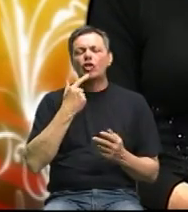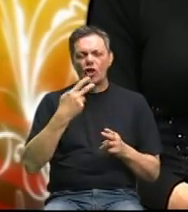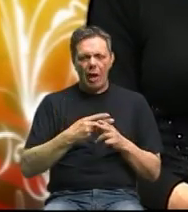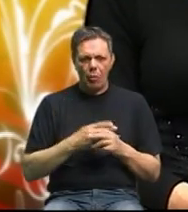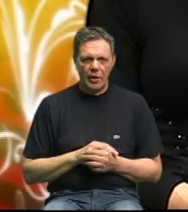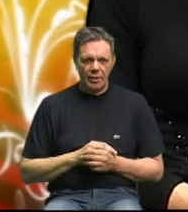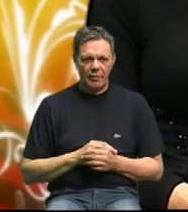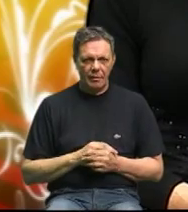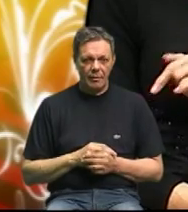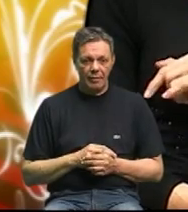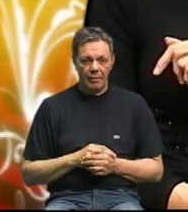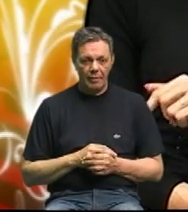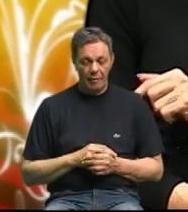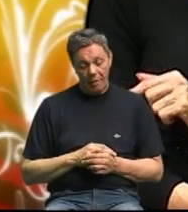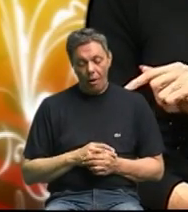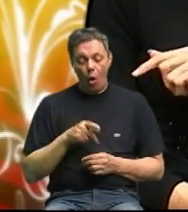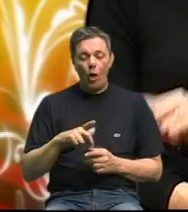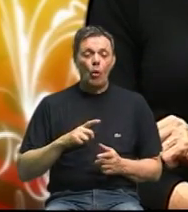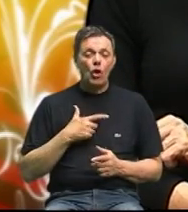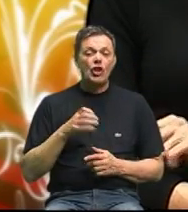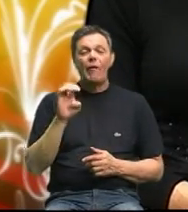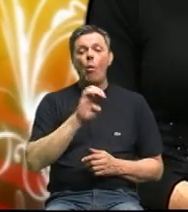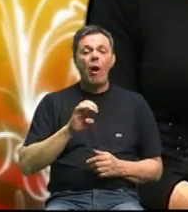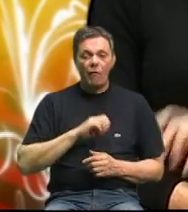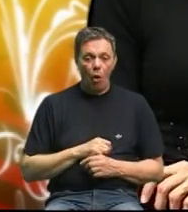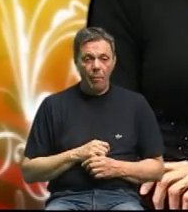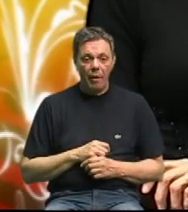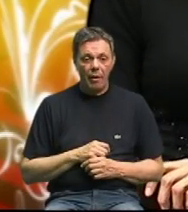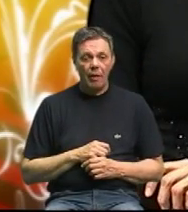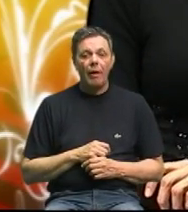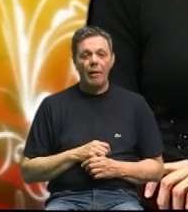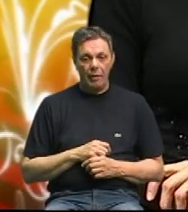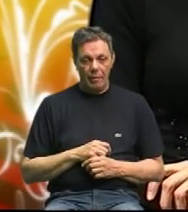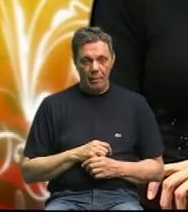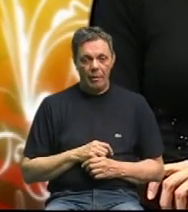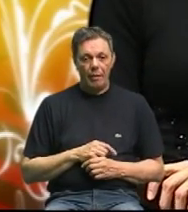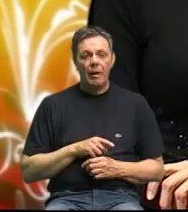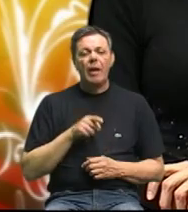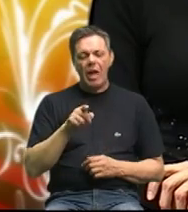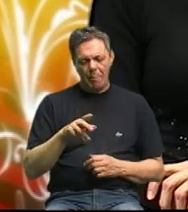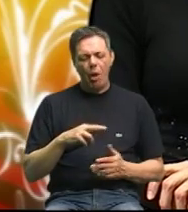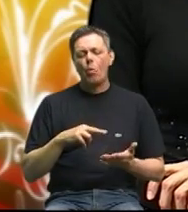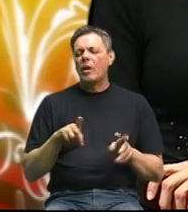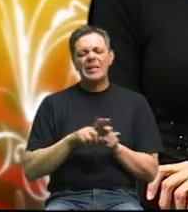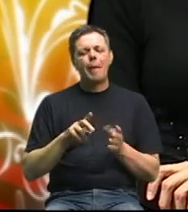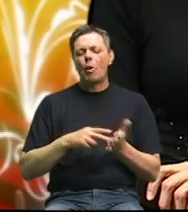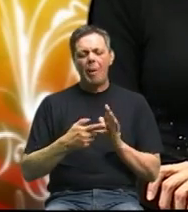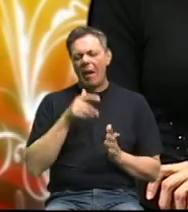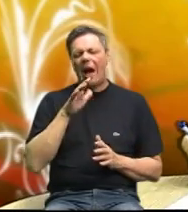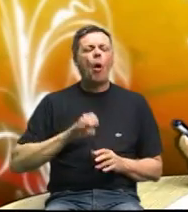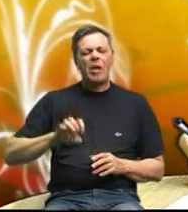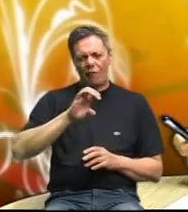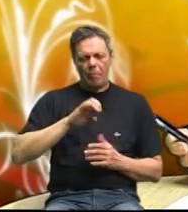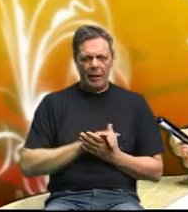ovi bili takvi sad živija u Europi i oni imaju ove probleme da to je gospođo